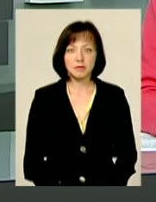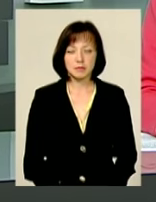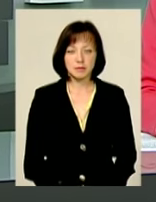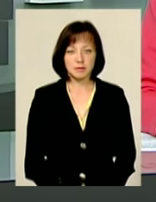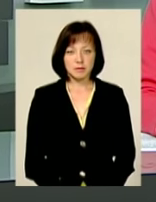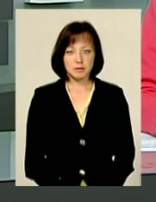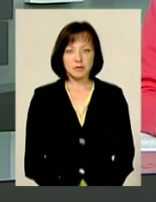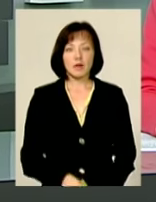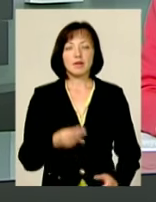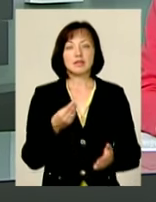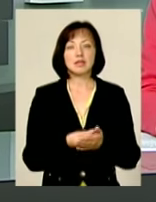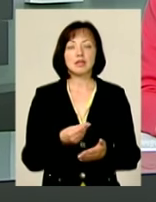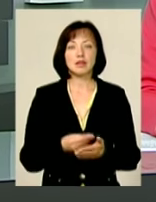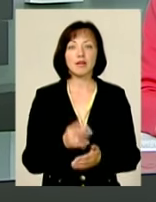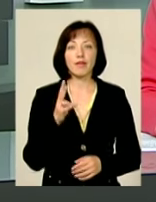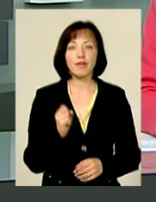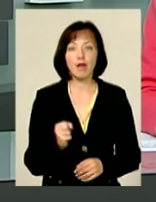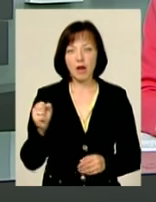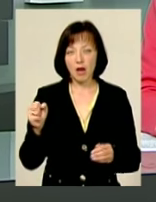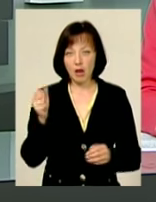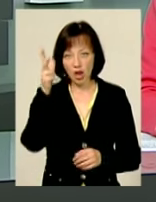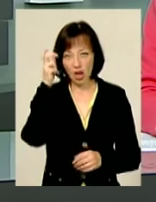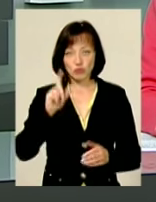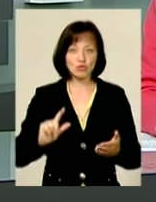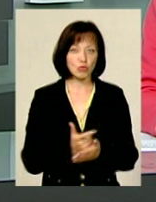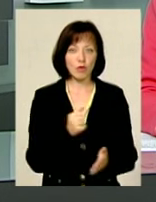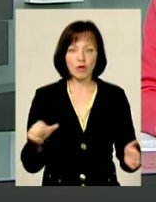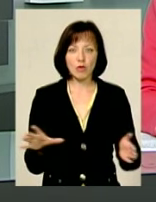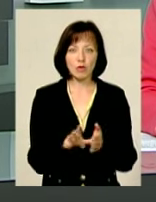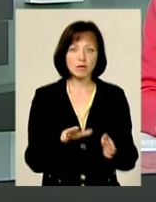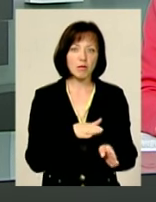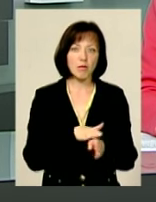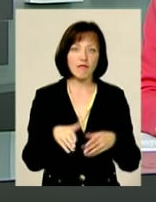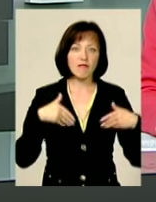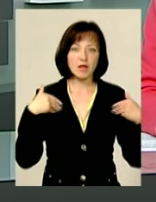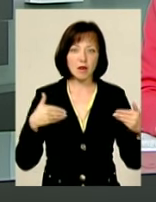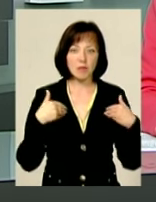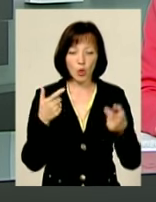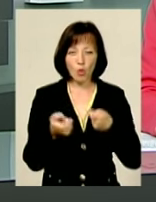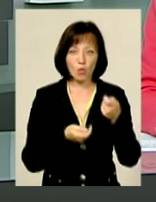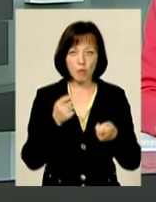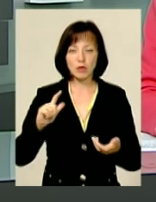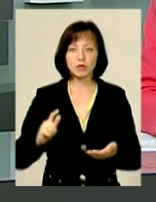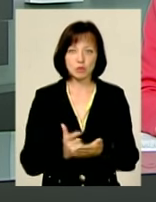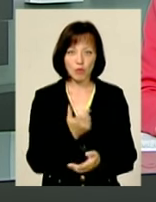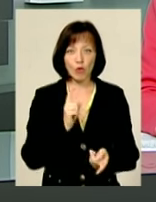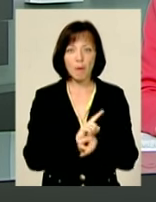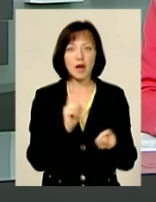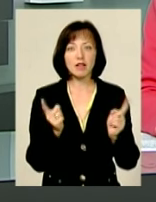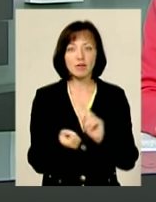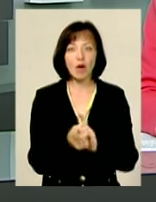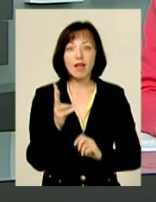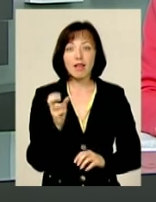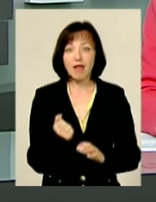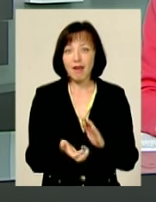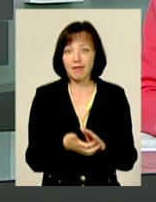Ціна на гречку знову встановила рекорд Багато вітамінами та мікроелементами крупа в черговий раз перетворюється на